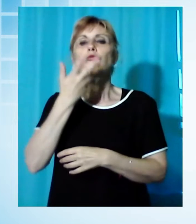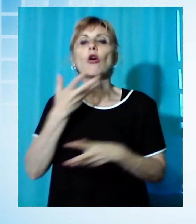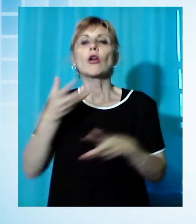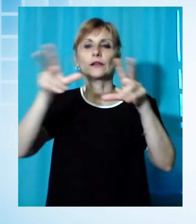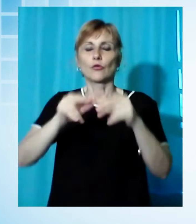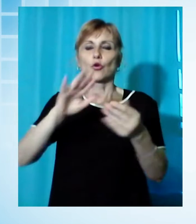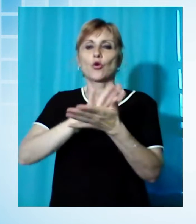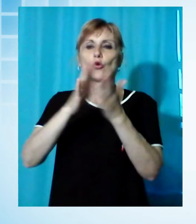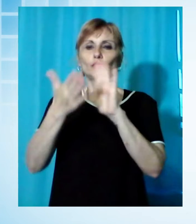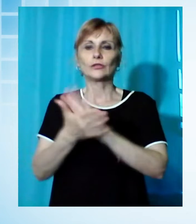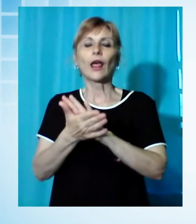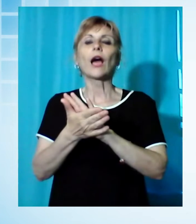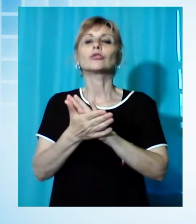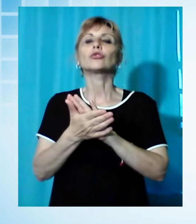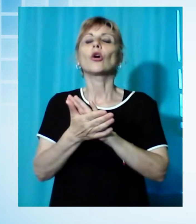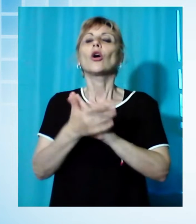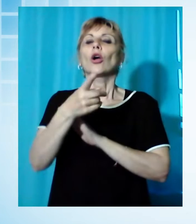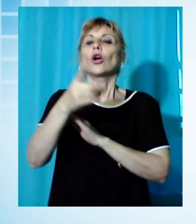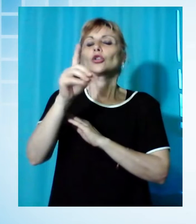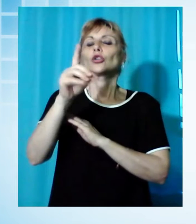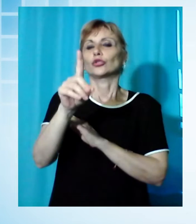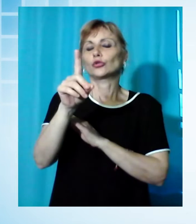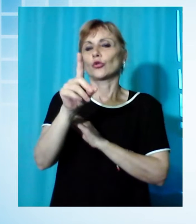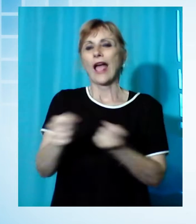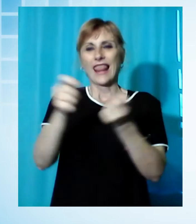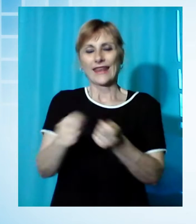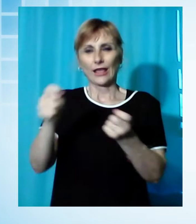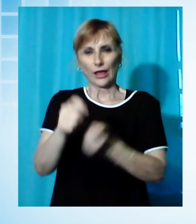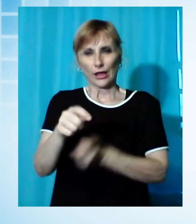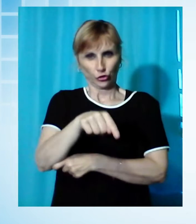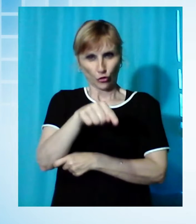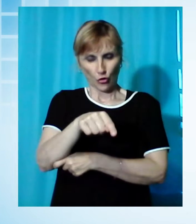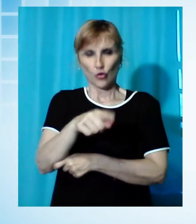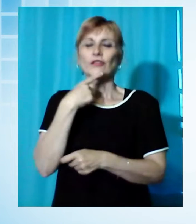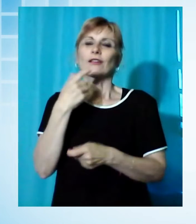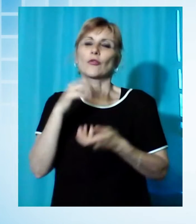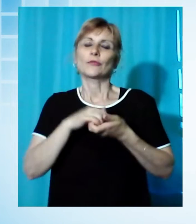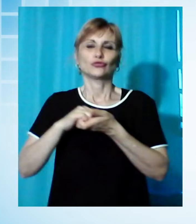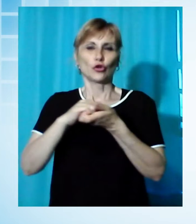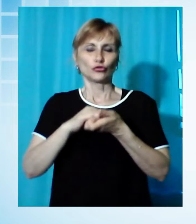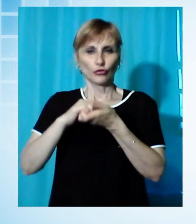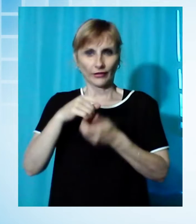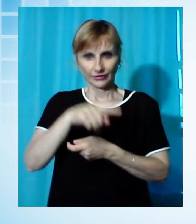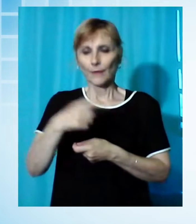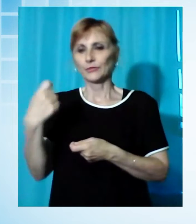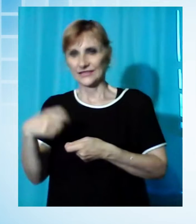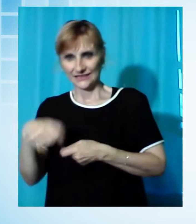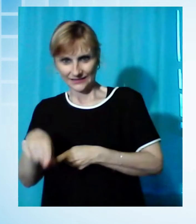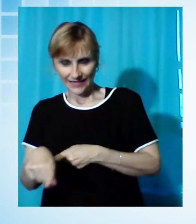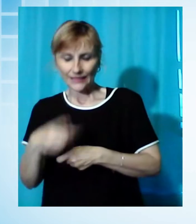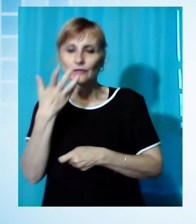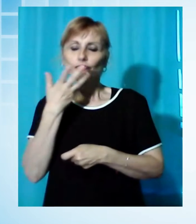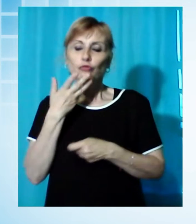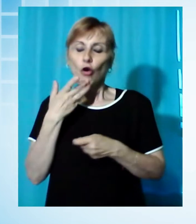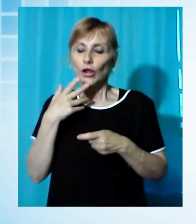coach Francesco Iurlaro. Un bel segnale che segna la volontà della società del Presidente Rodolfo Cavallo di ripartire da dove tutto